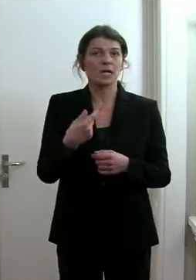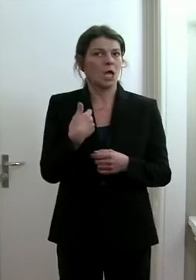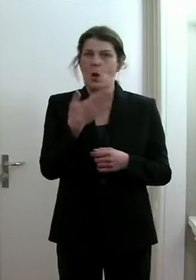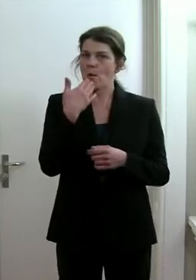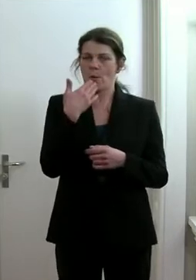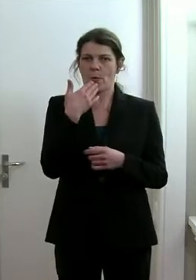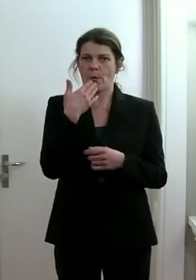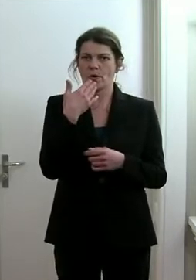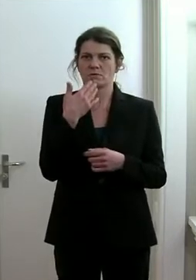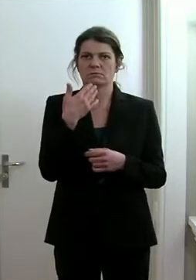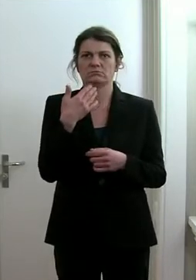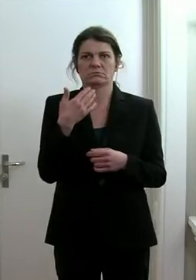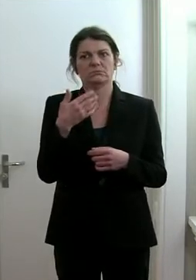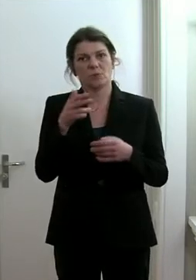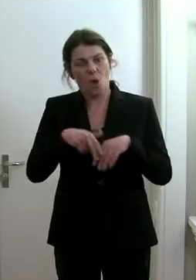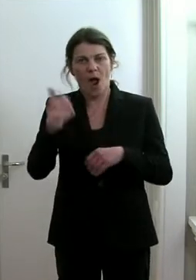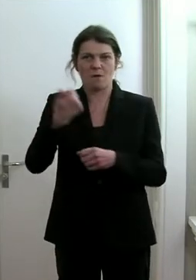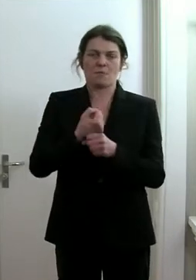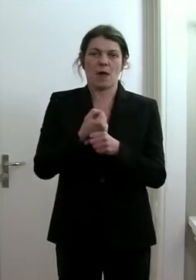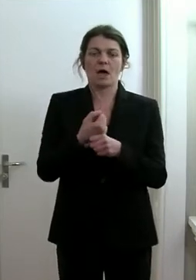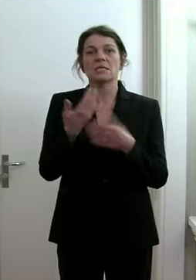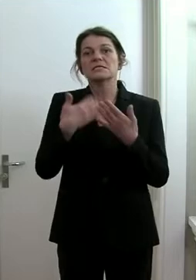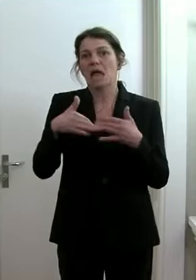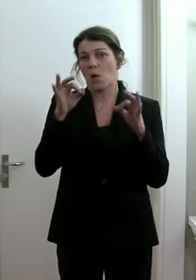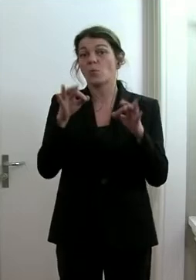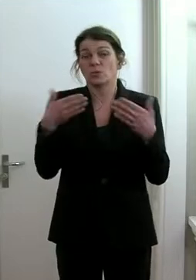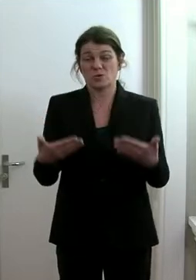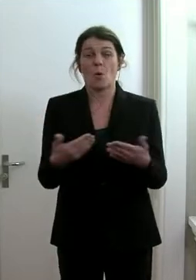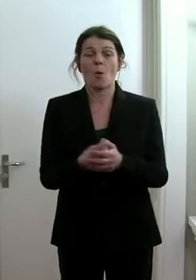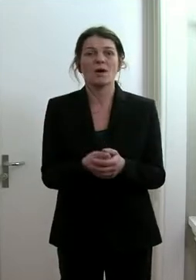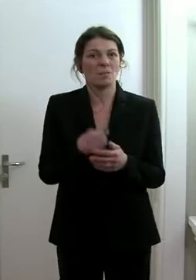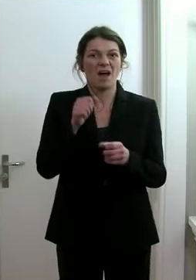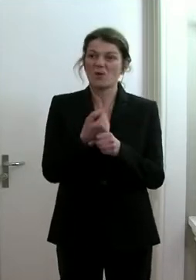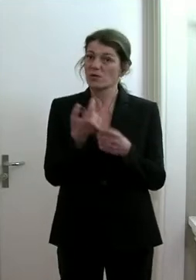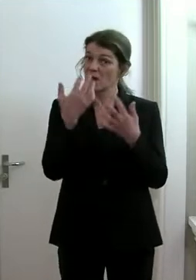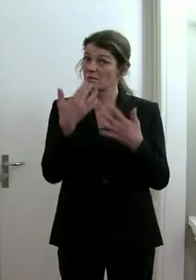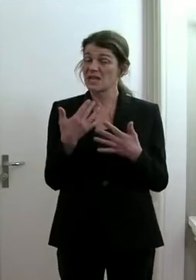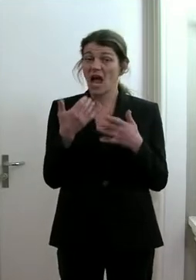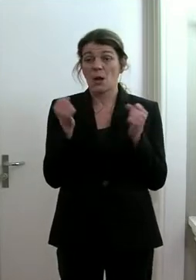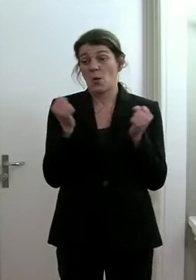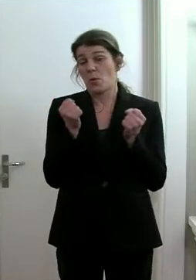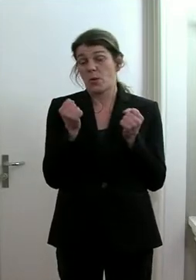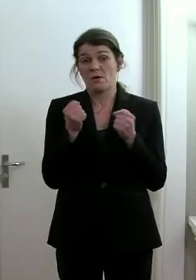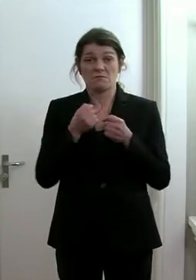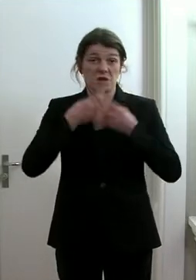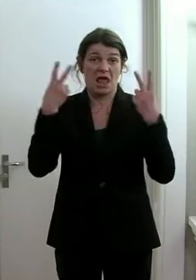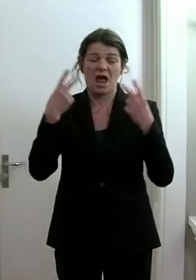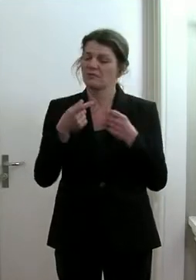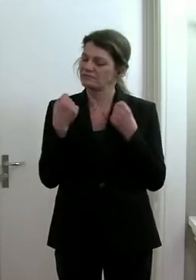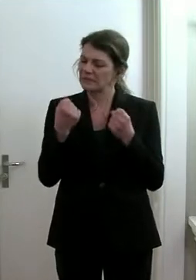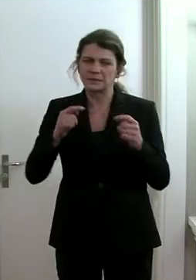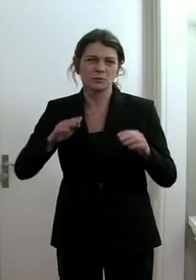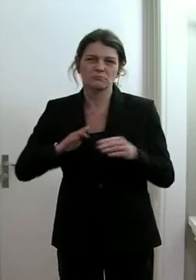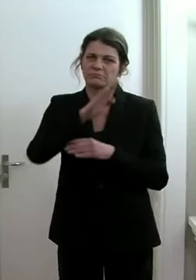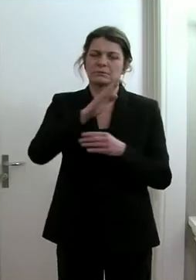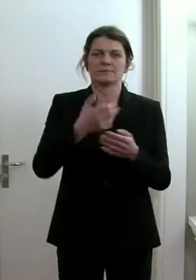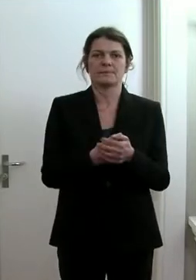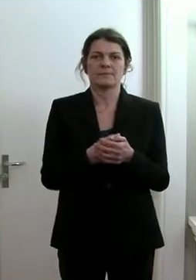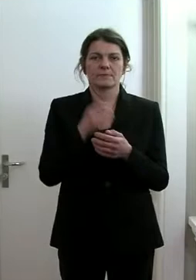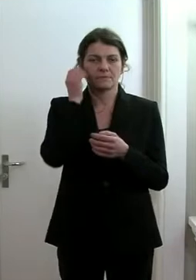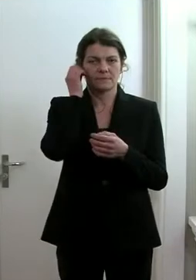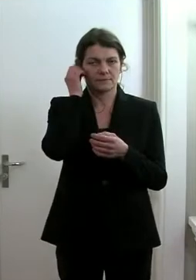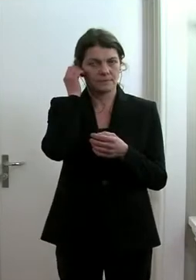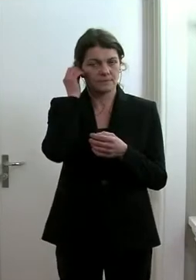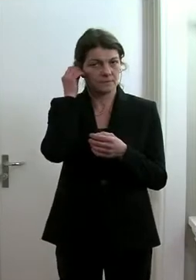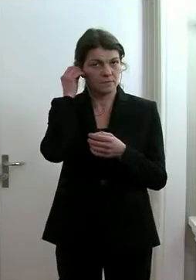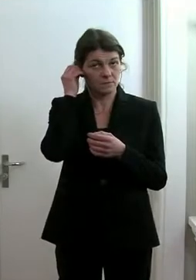mehr durchbrochen, was auch sehr gut ist. Aber diese Zahlen sind eindeutig zu hoch. Wenn man